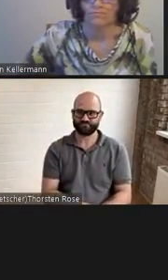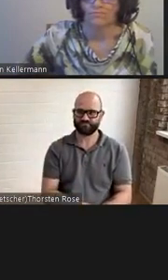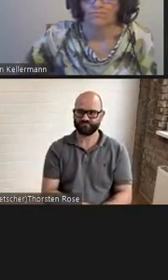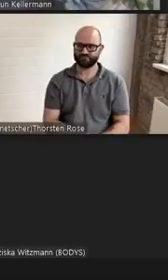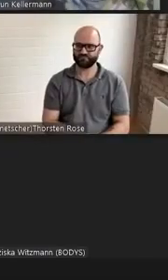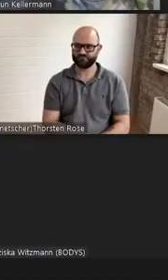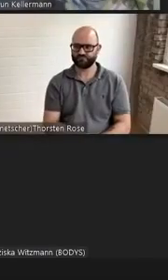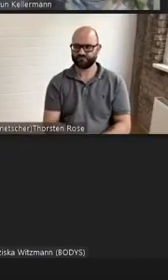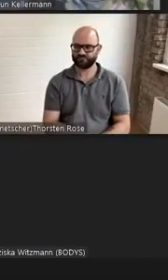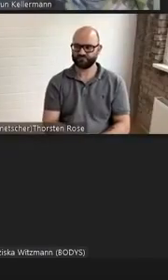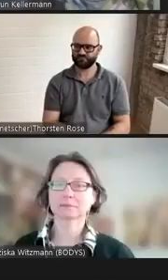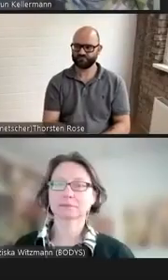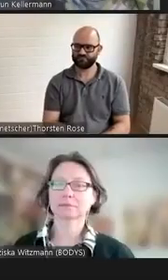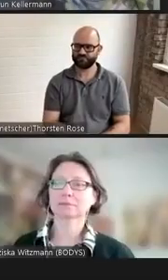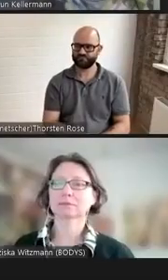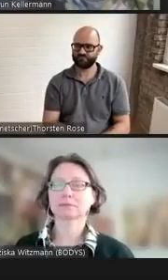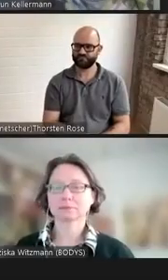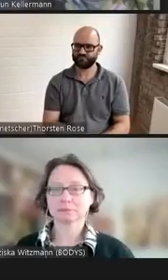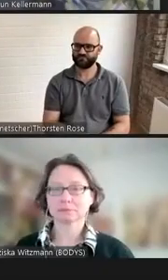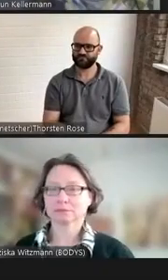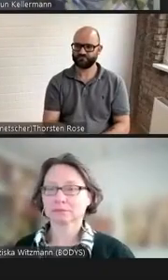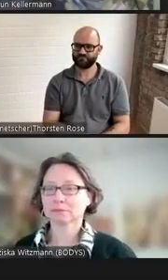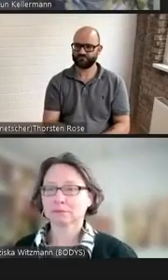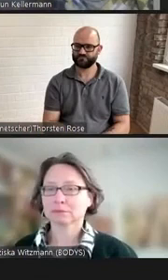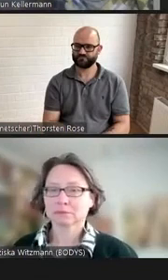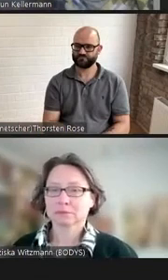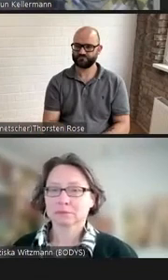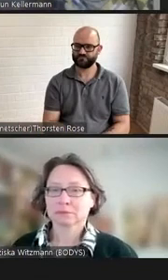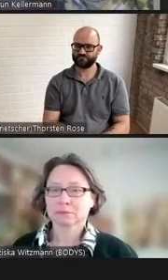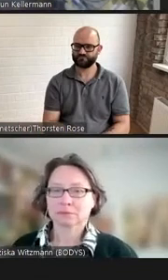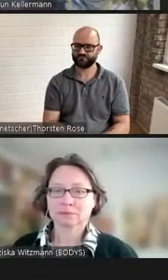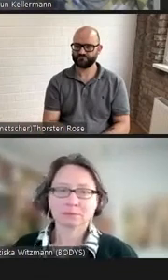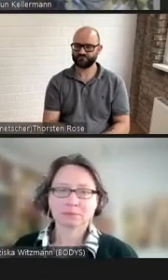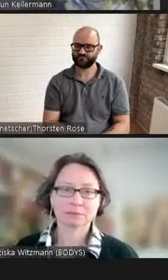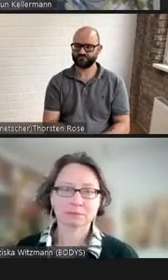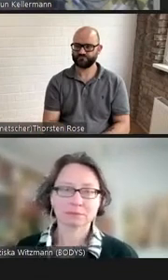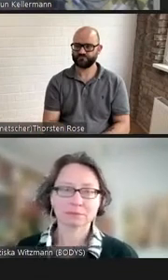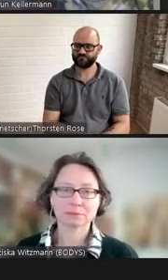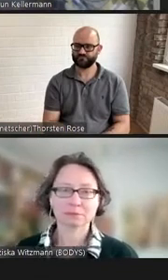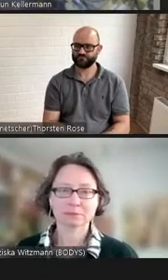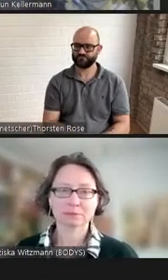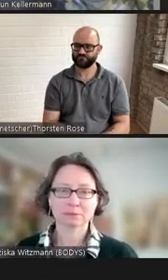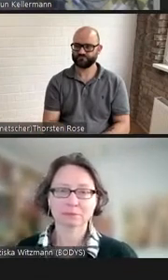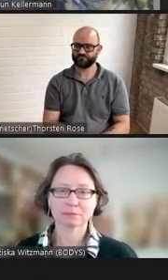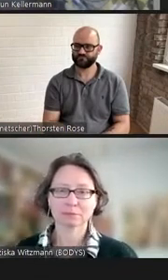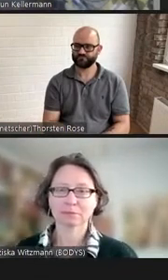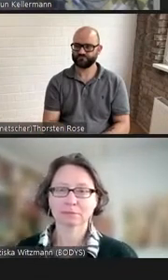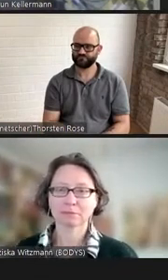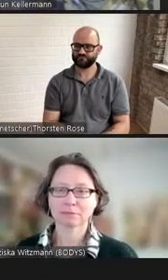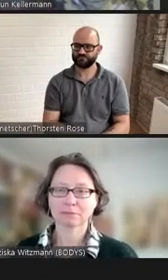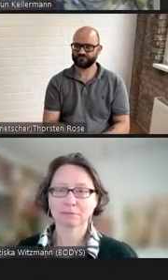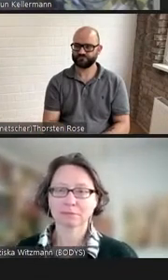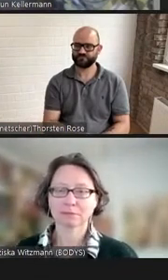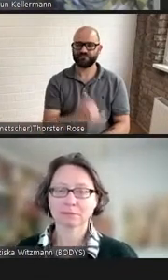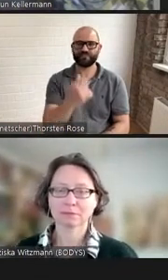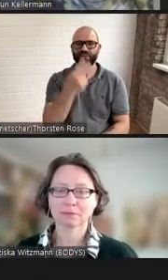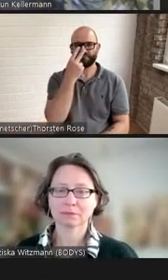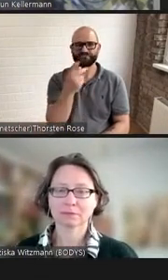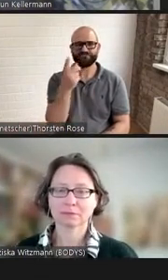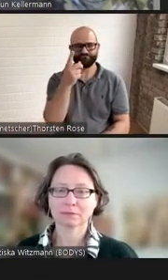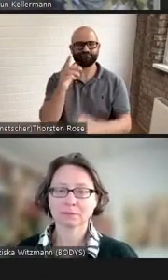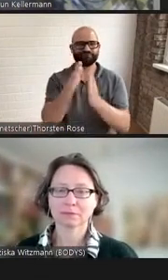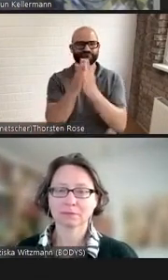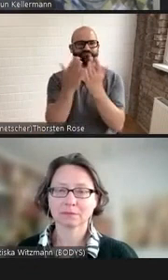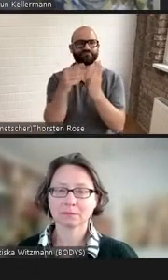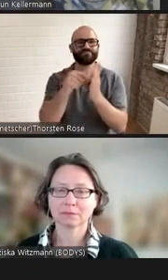Hans Würz. Sie sehen auf der nächsten Folie den Umschlag der Erstausgabe.